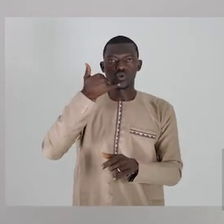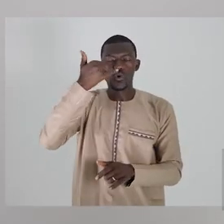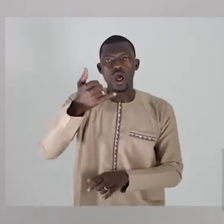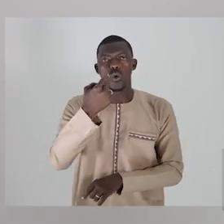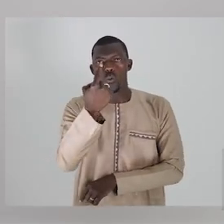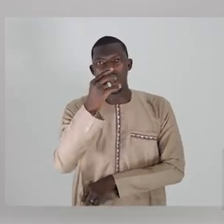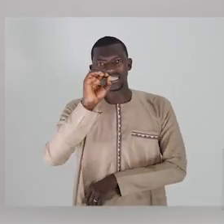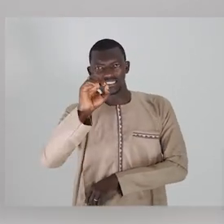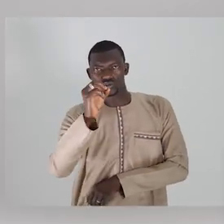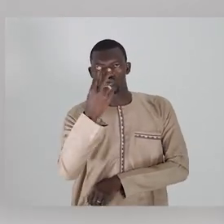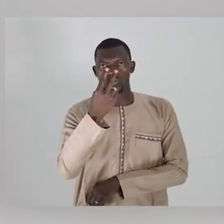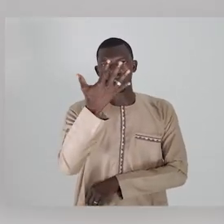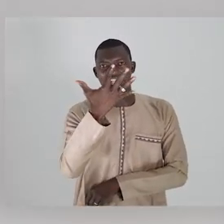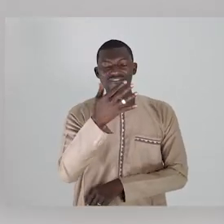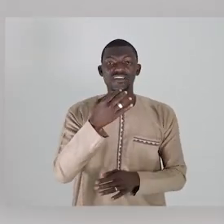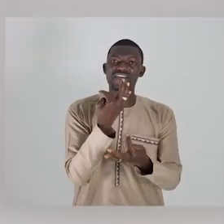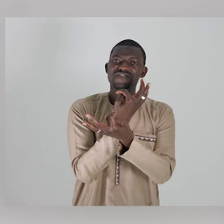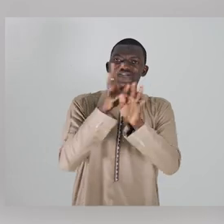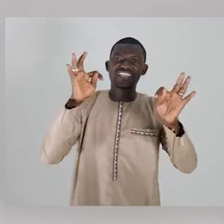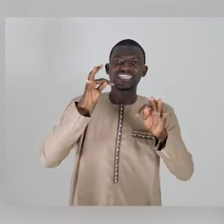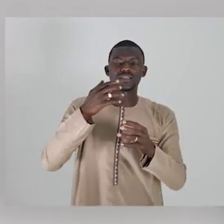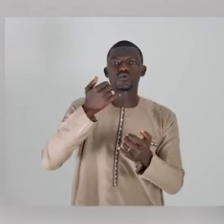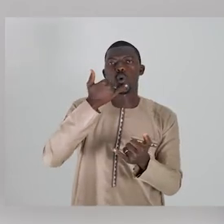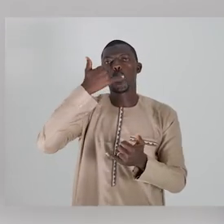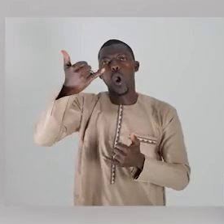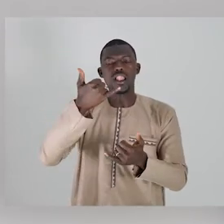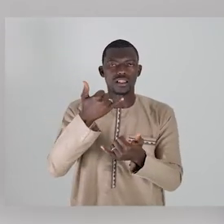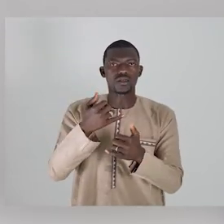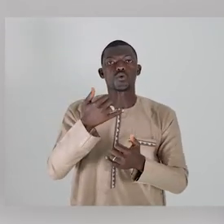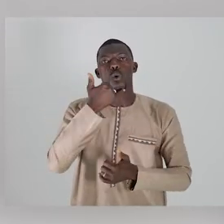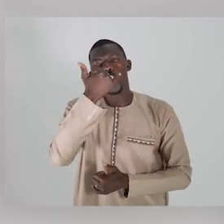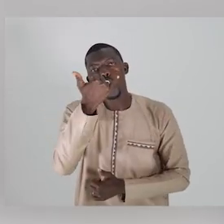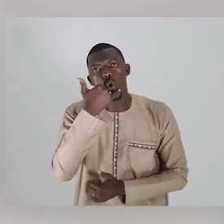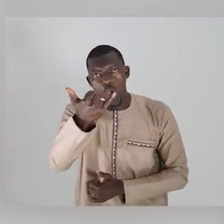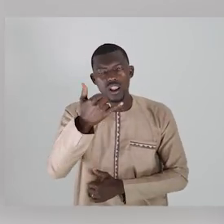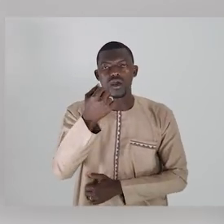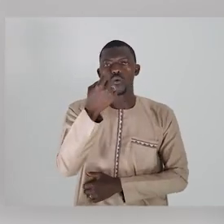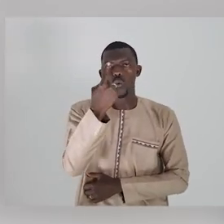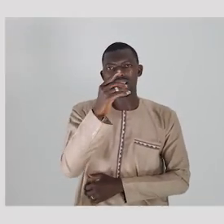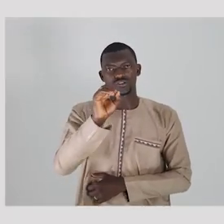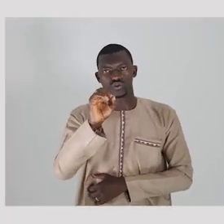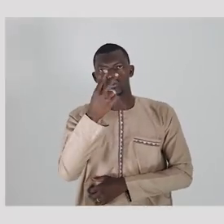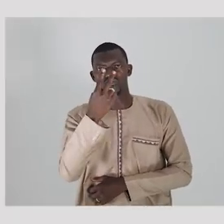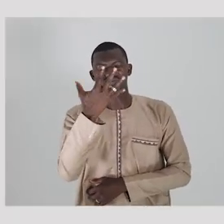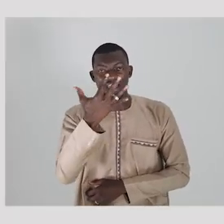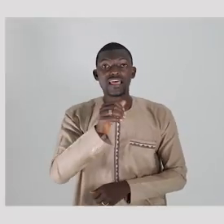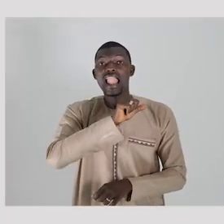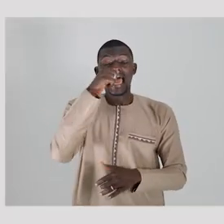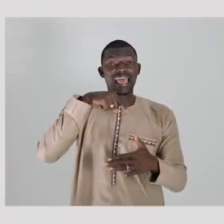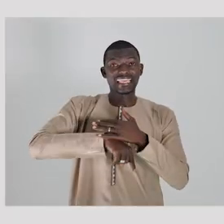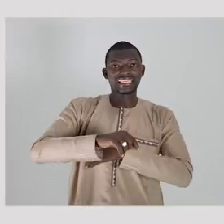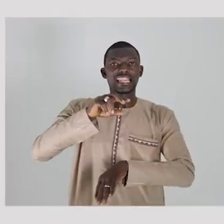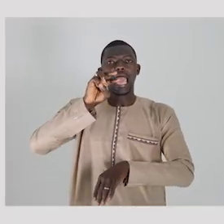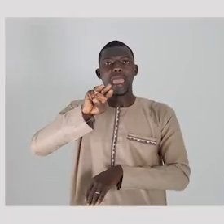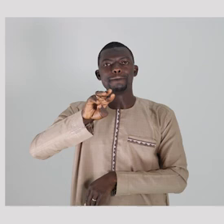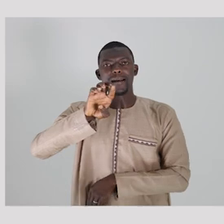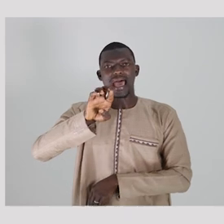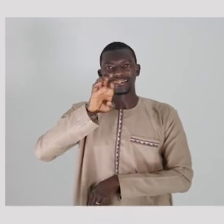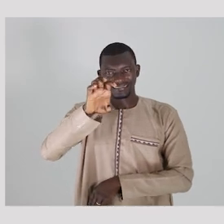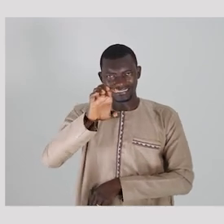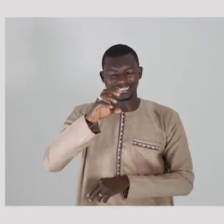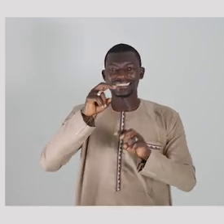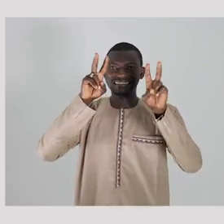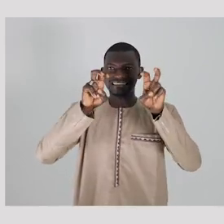da wada aferre reeno da batagol yimbe. Wada aferre not da 1025. E kala mubail faso mujogi da